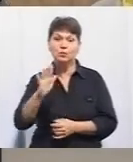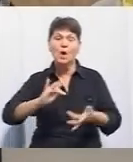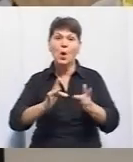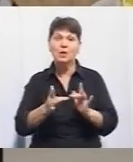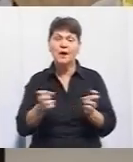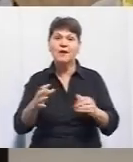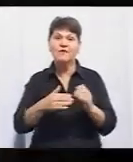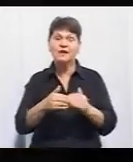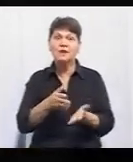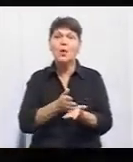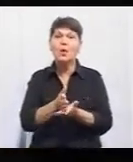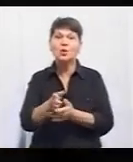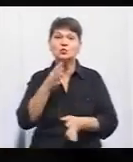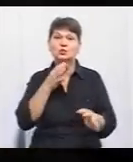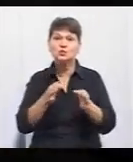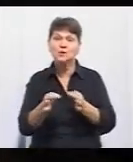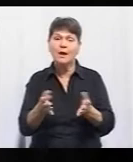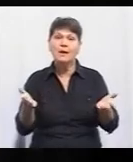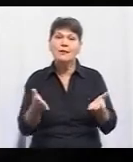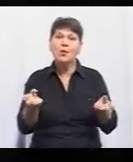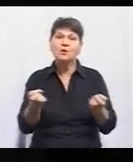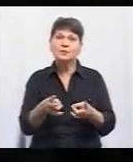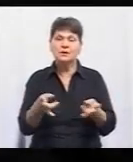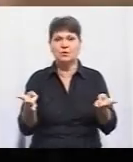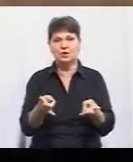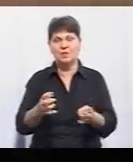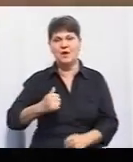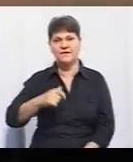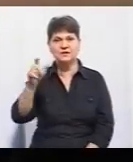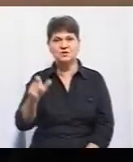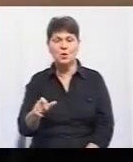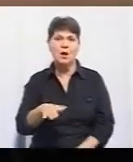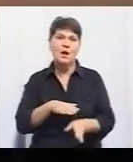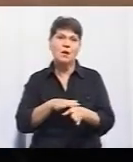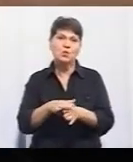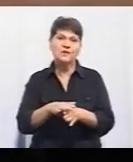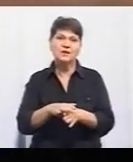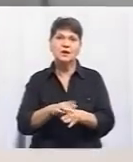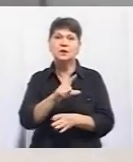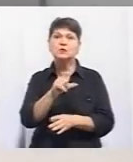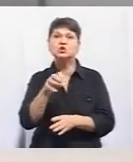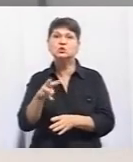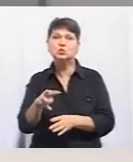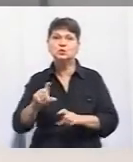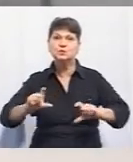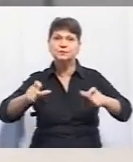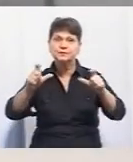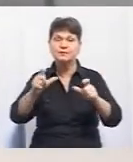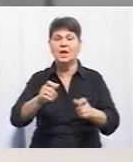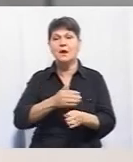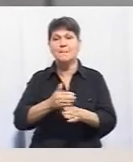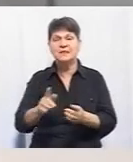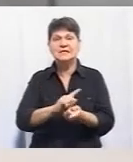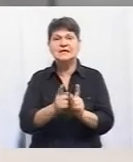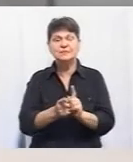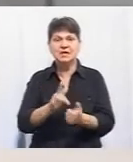Фахівці визначають консультації, якого спеціаліста потребує військовий, і проведуть її у Зумі. Після зміни зонування центр